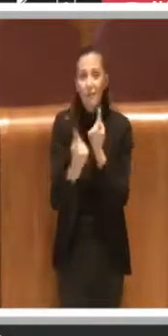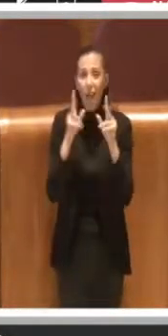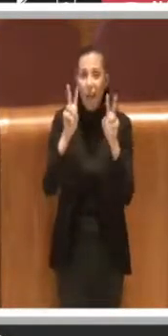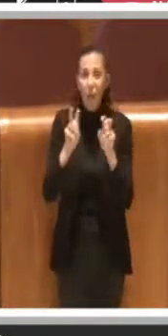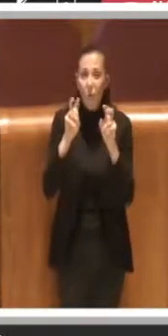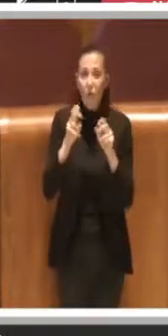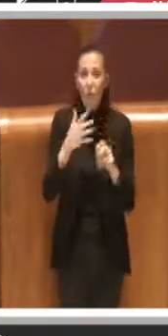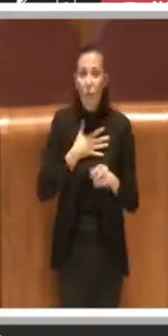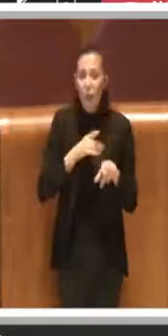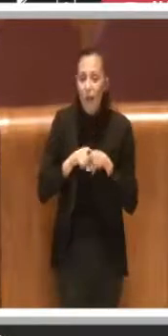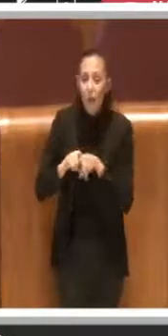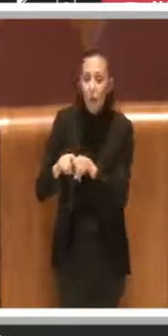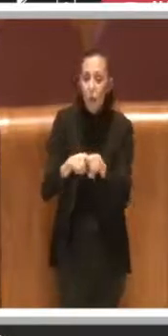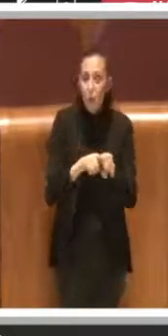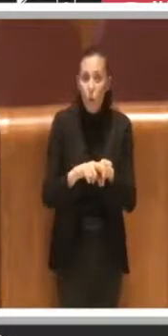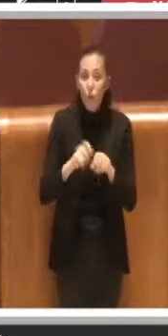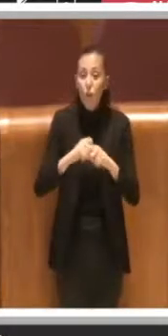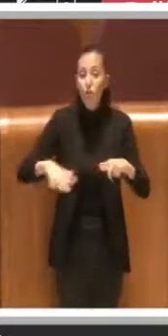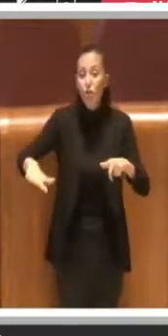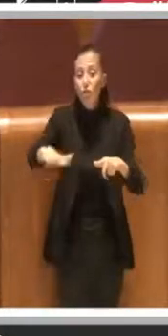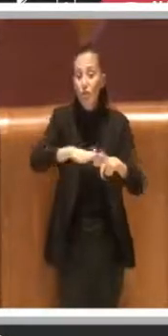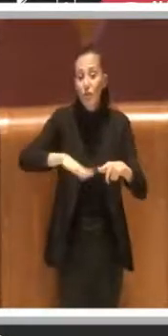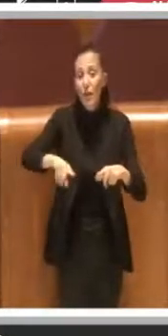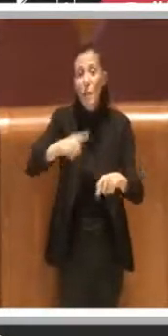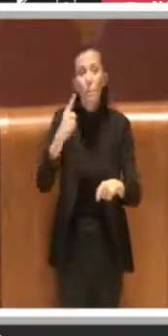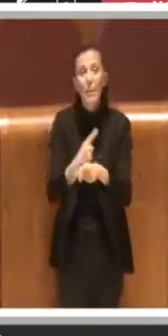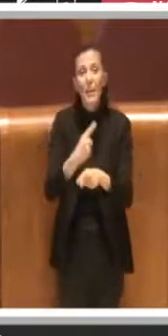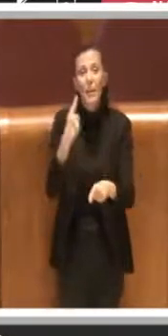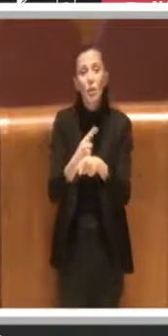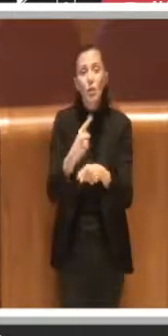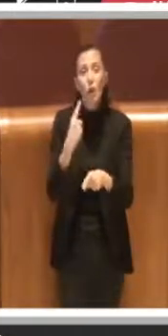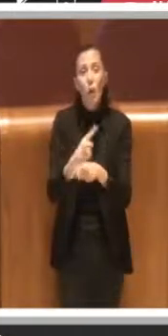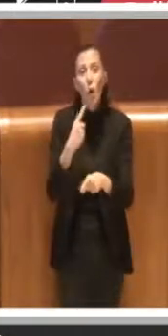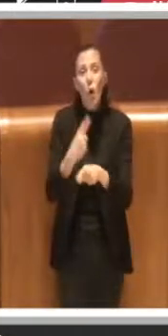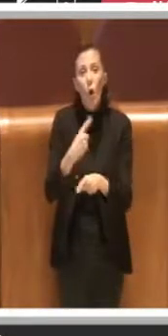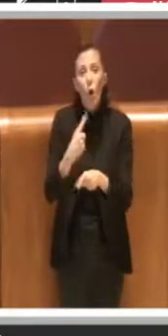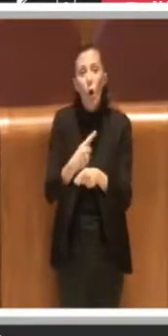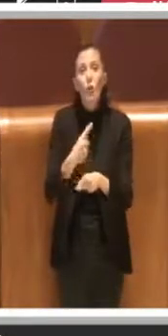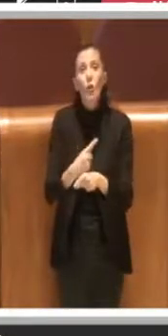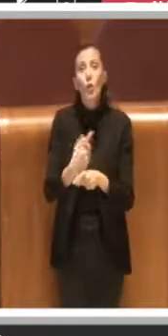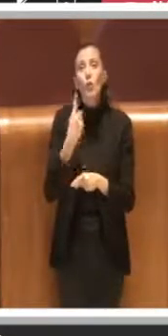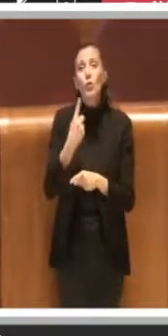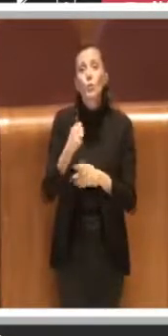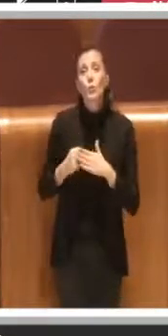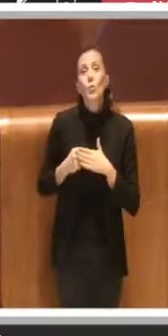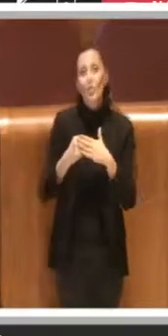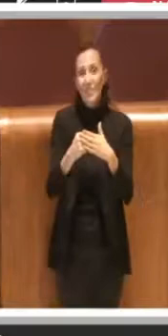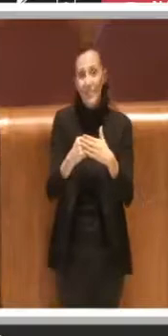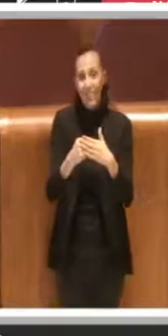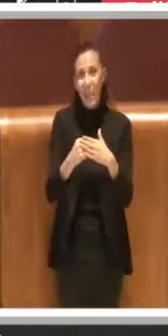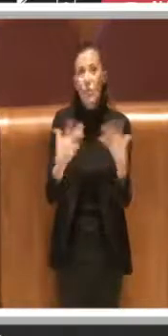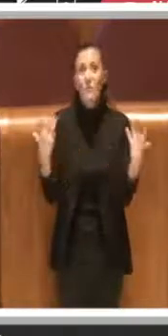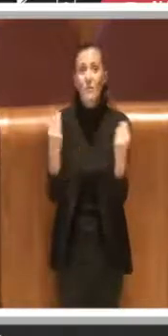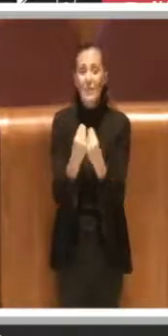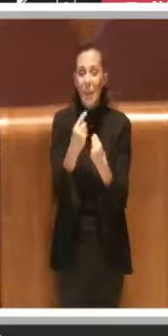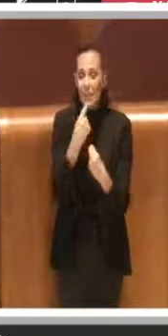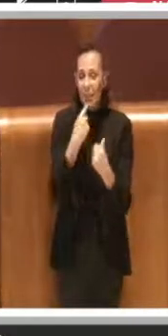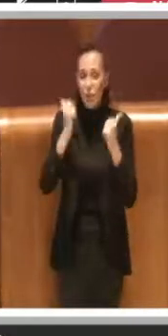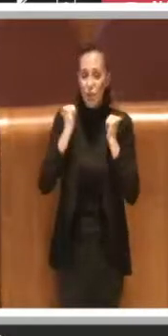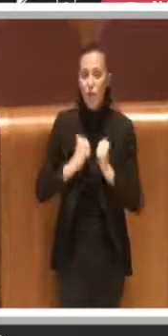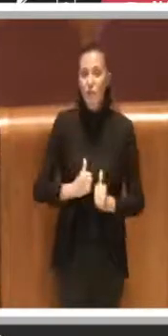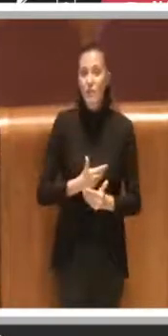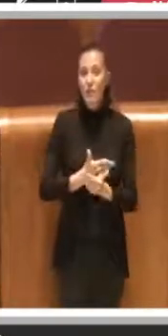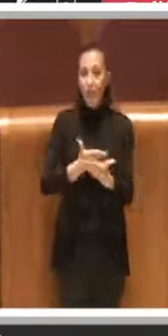abbia bisogno questa città di una sussidiarietà con i cittadini e sia oltremodo importante